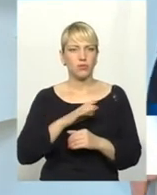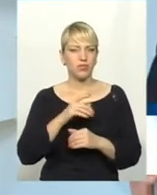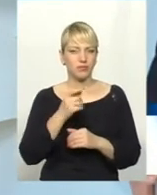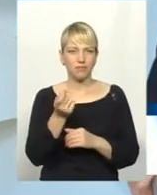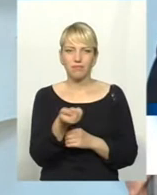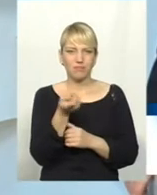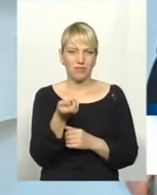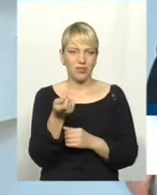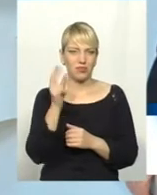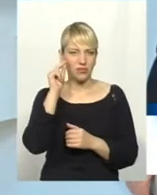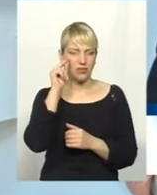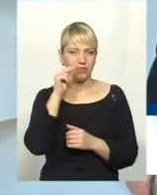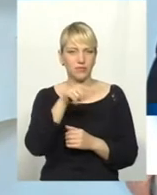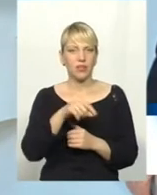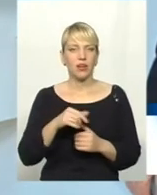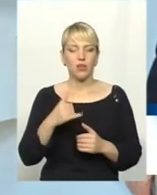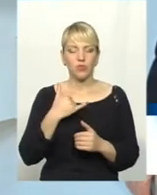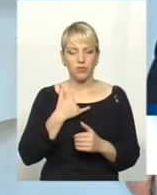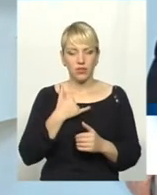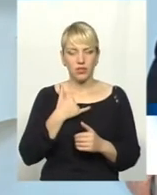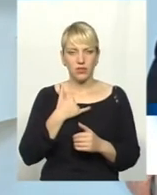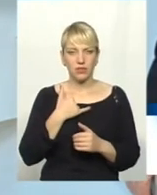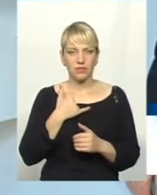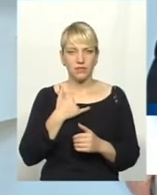12 мільйонів в світі це небагато.